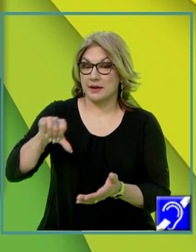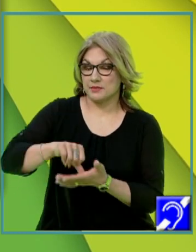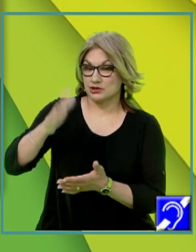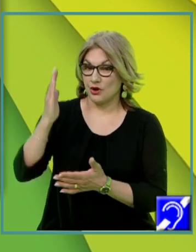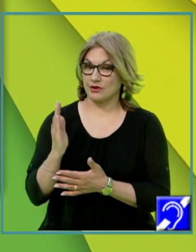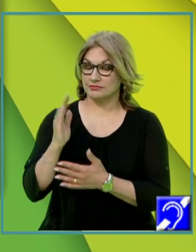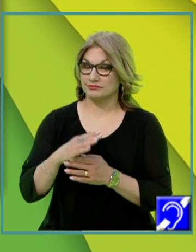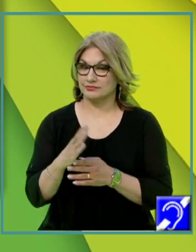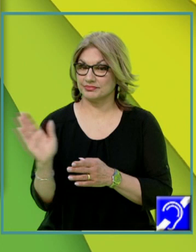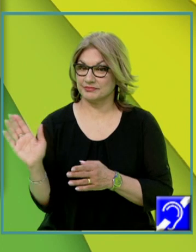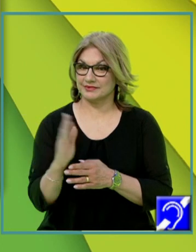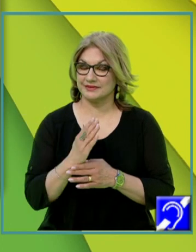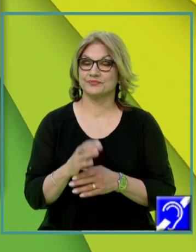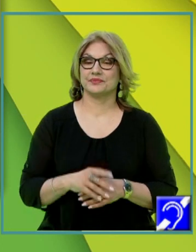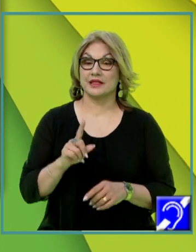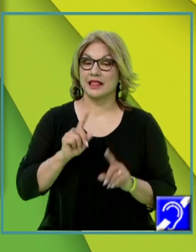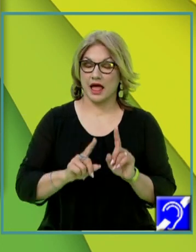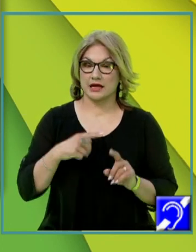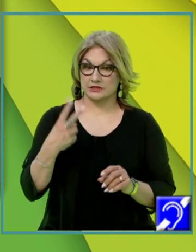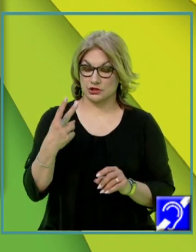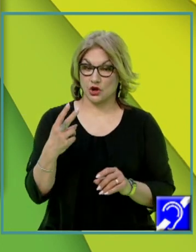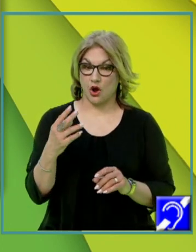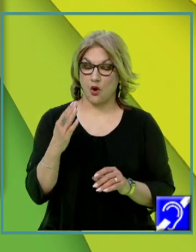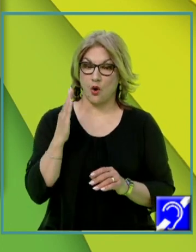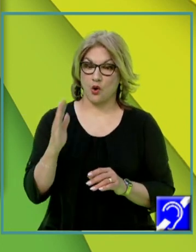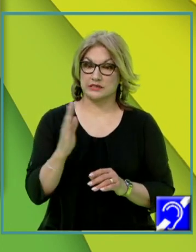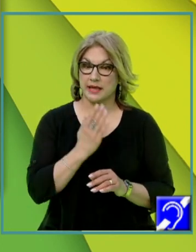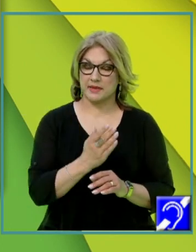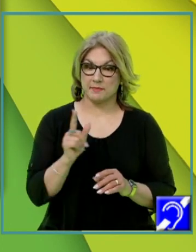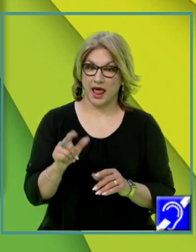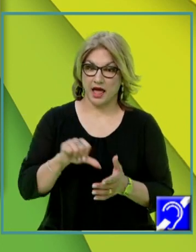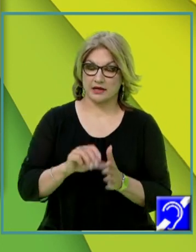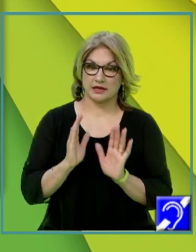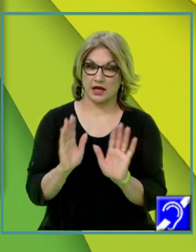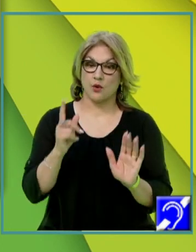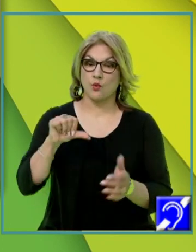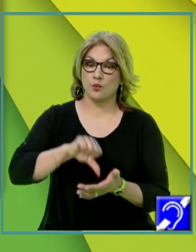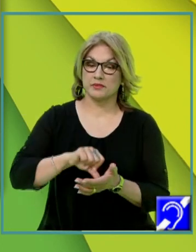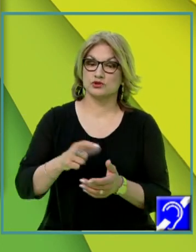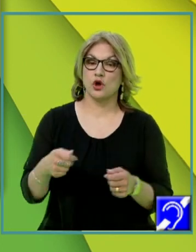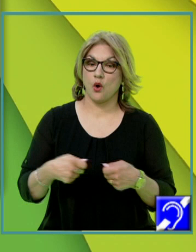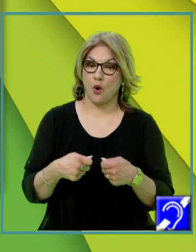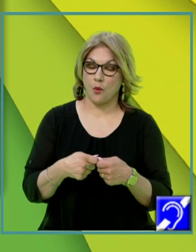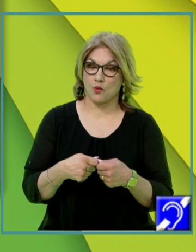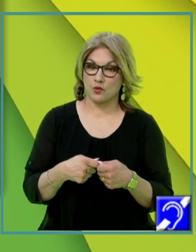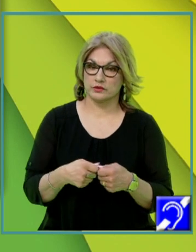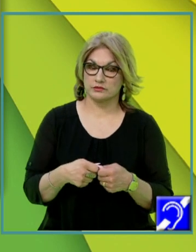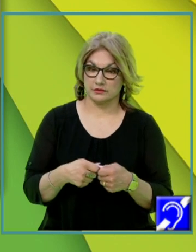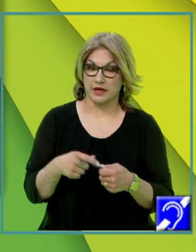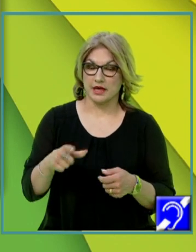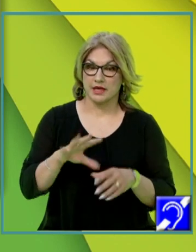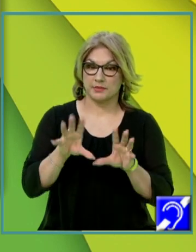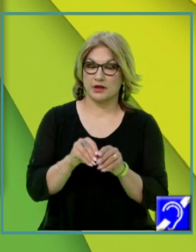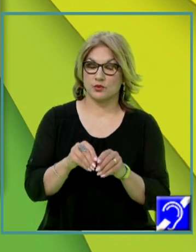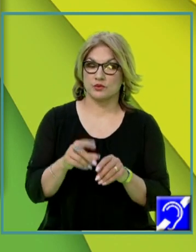că dacă avem două semiplane care au o dreaptă comună, atunci ele formează un